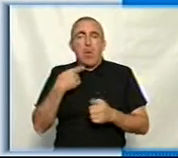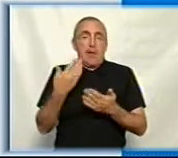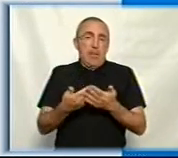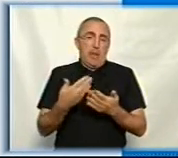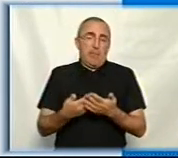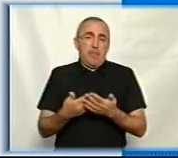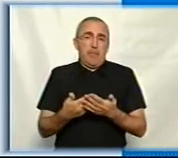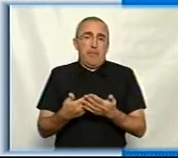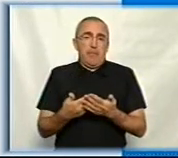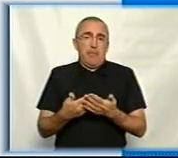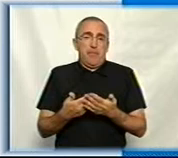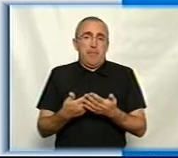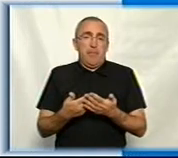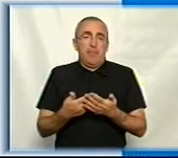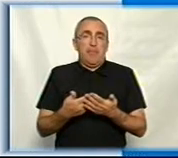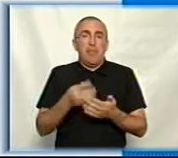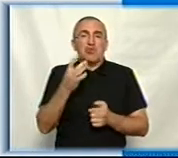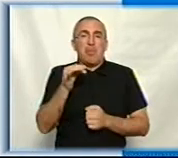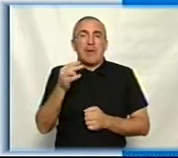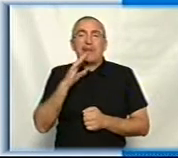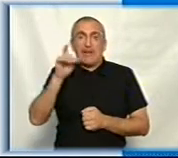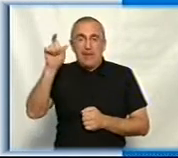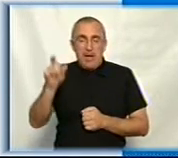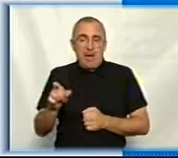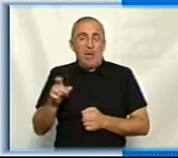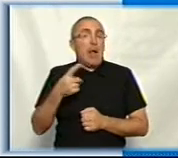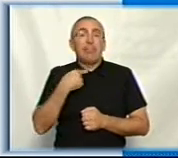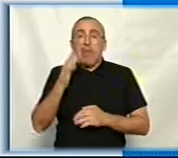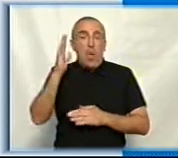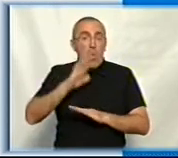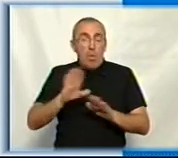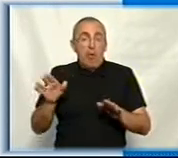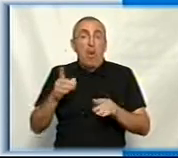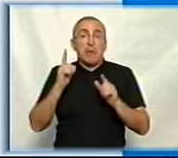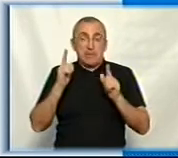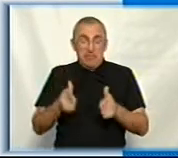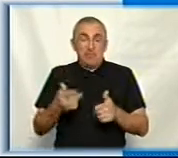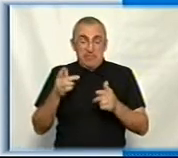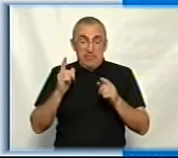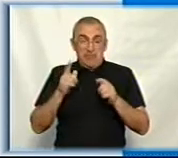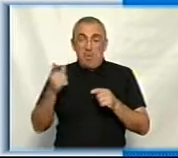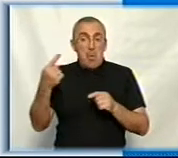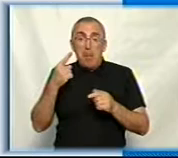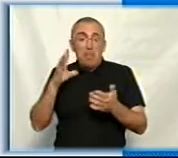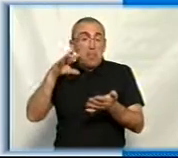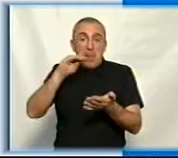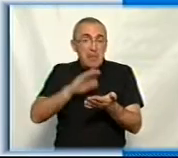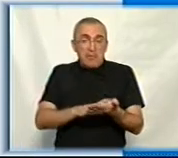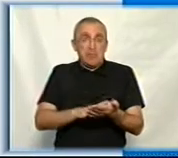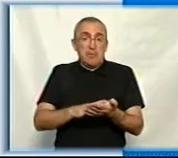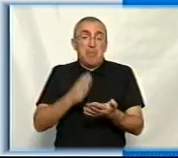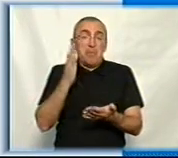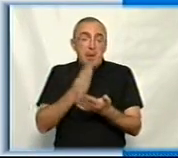якщо Катерина Шамардіна не голосувала, але справді говорить, що її голос не зарахований, то, наприклад,